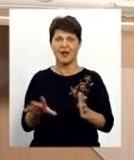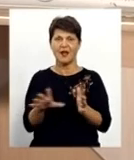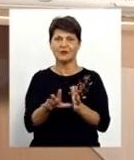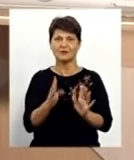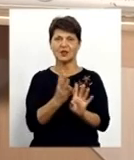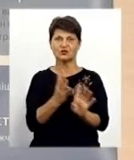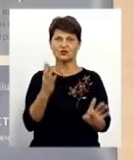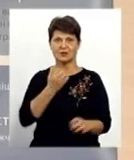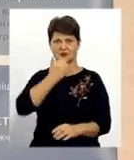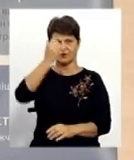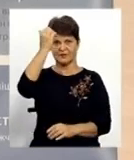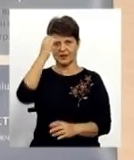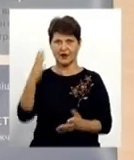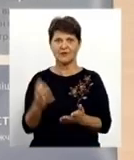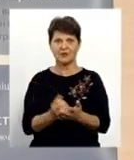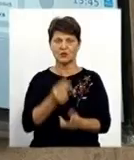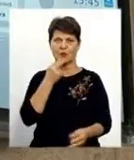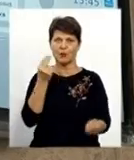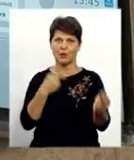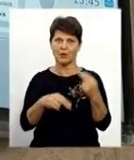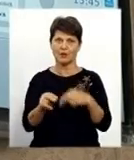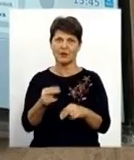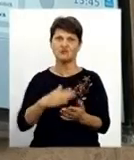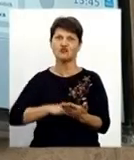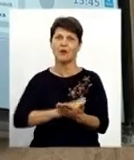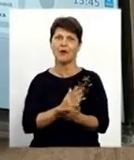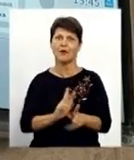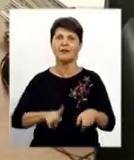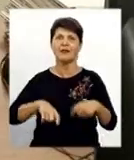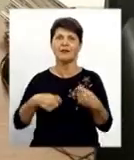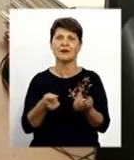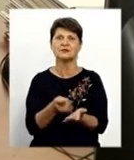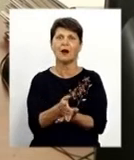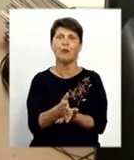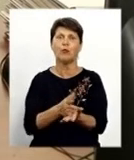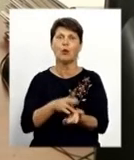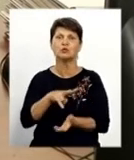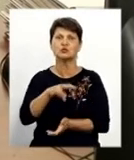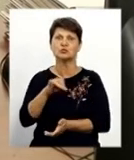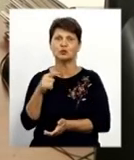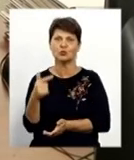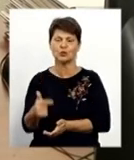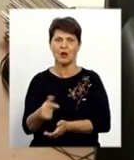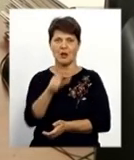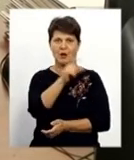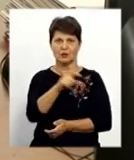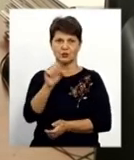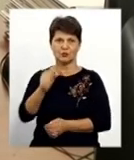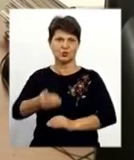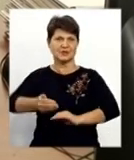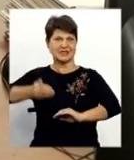черги, завдяки яким вдалося покращити якість надання послуг. Люди можуть заздалегідь,